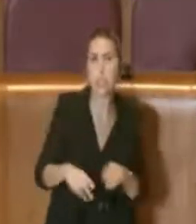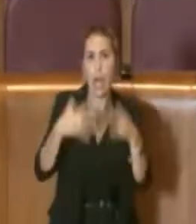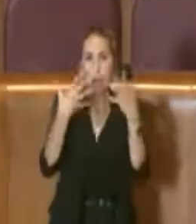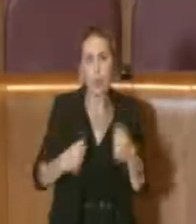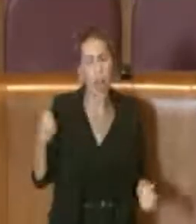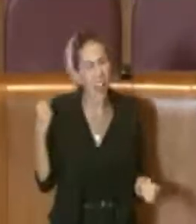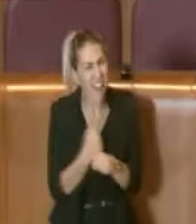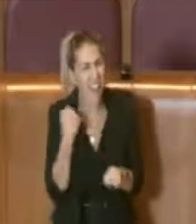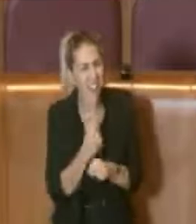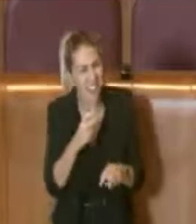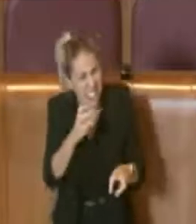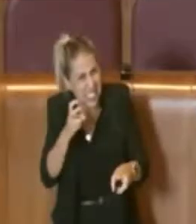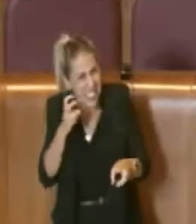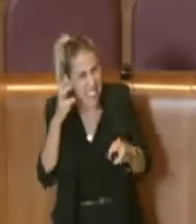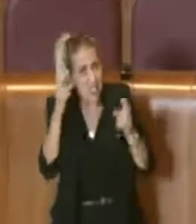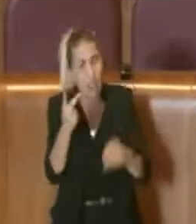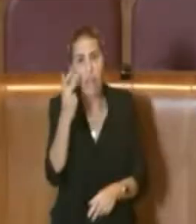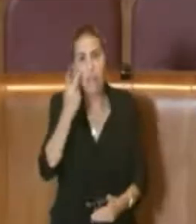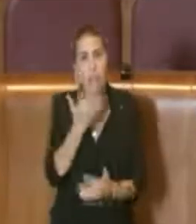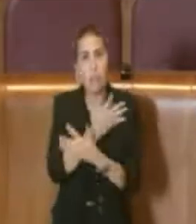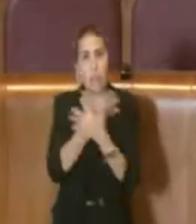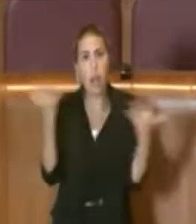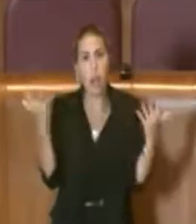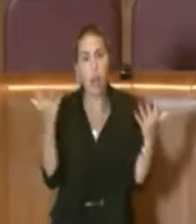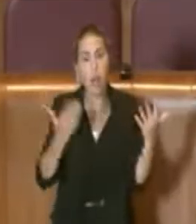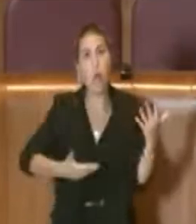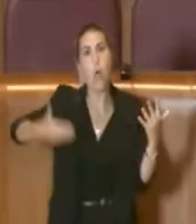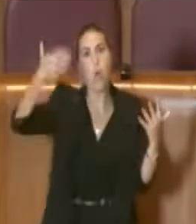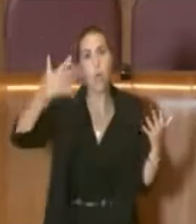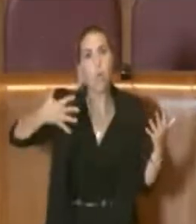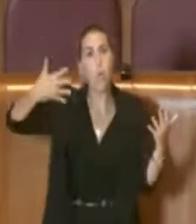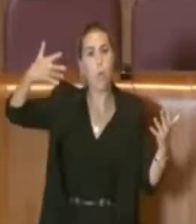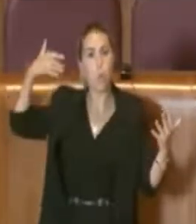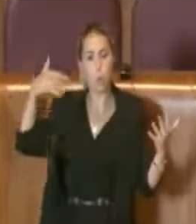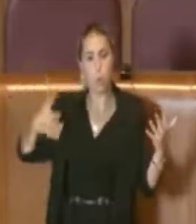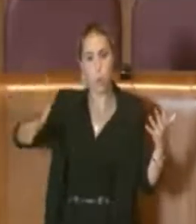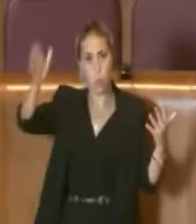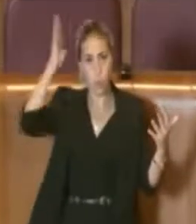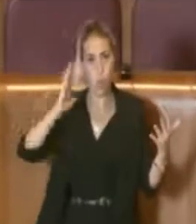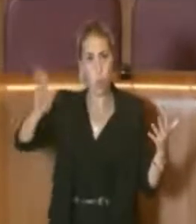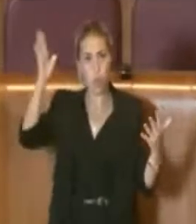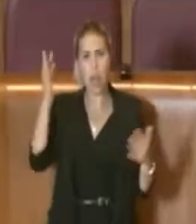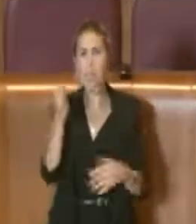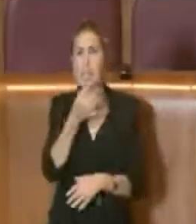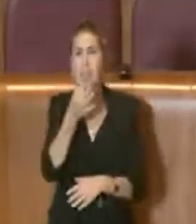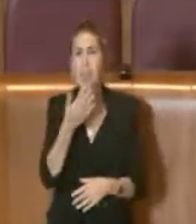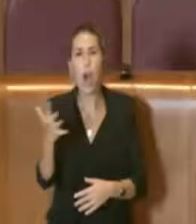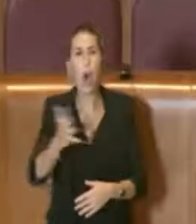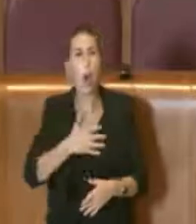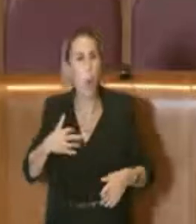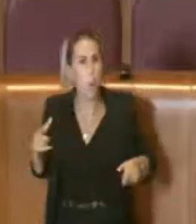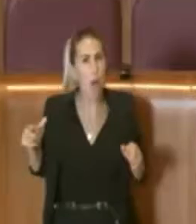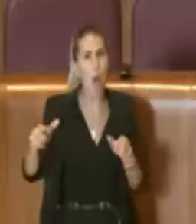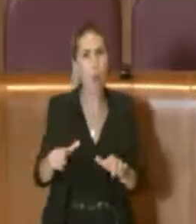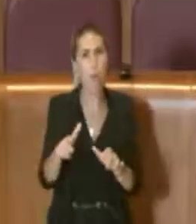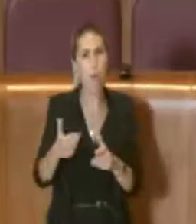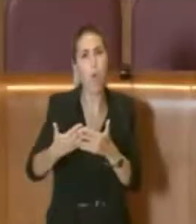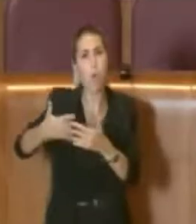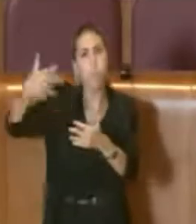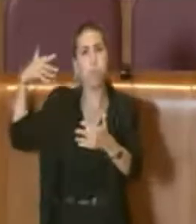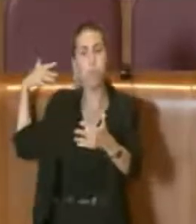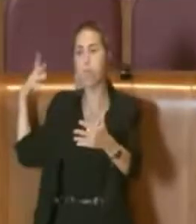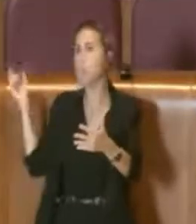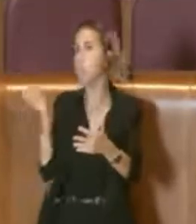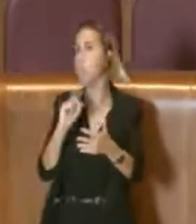e abbiamo visto comunque che sono anche molto risalenti nel tempo. Ma questo non vuol dire, non c'è una colpa per forza pregressa,